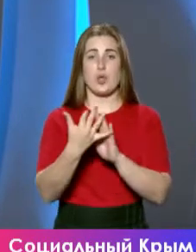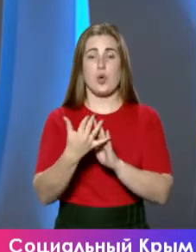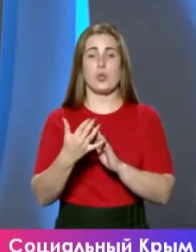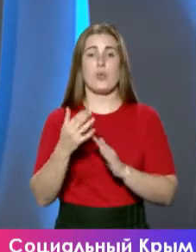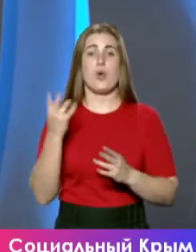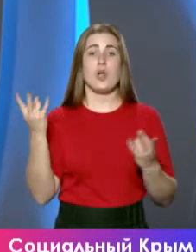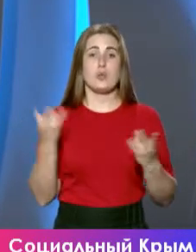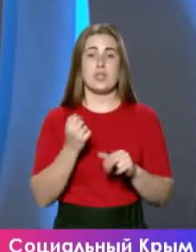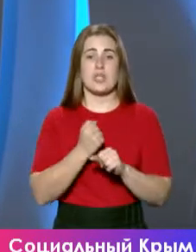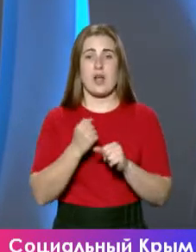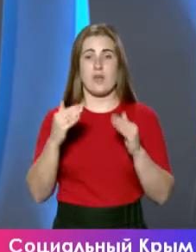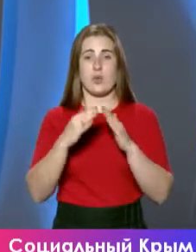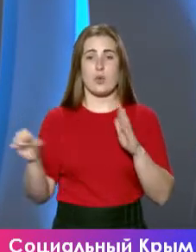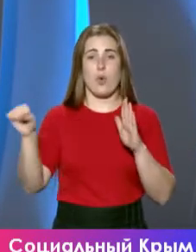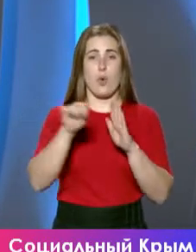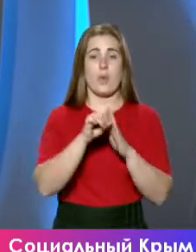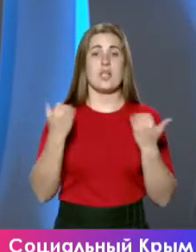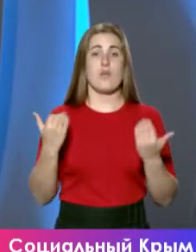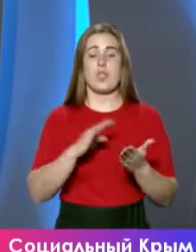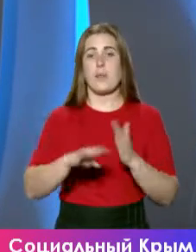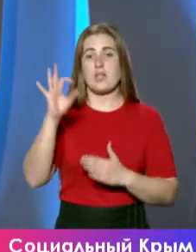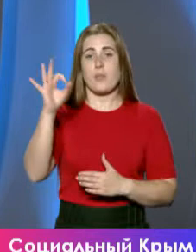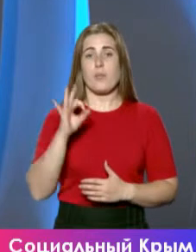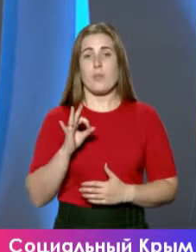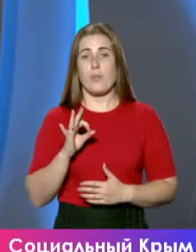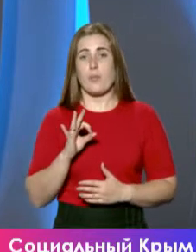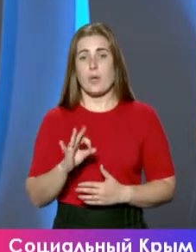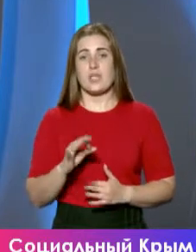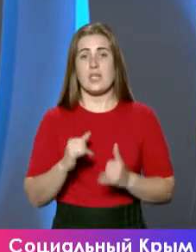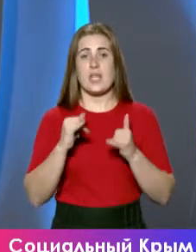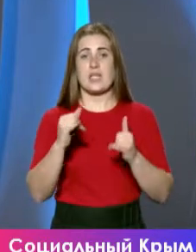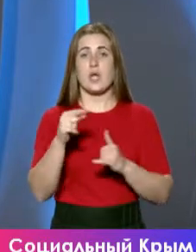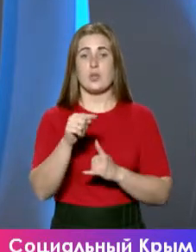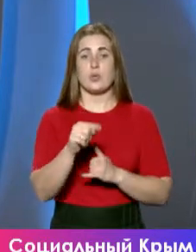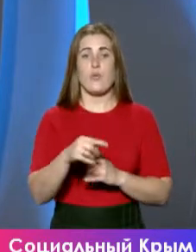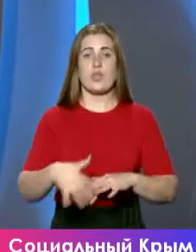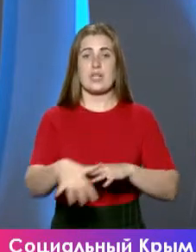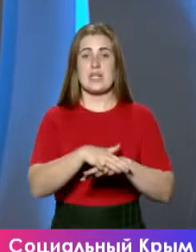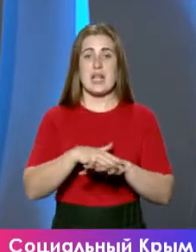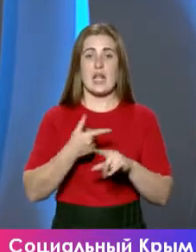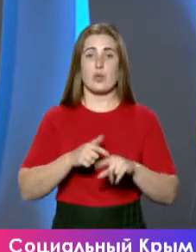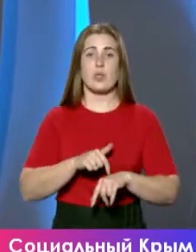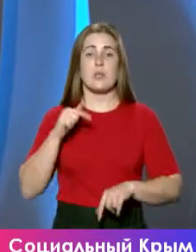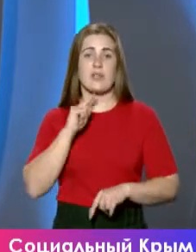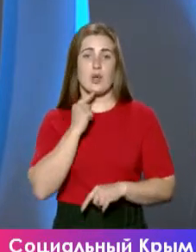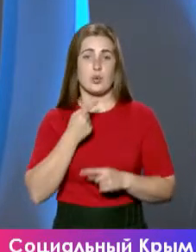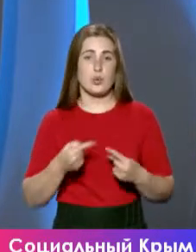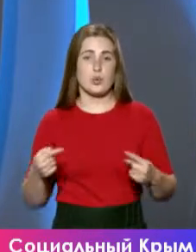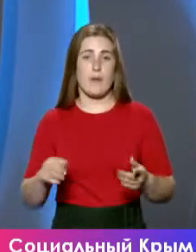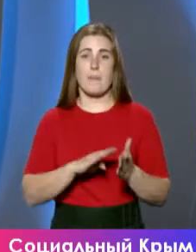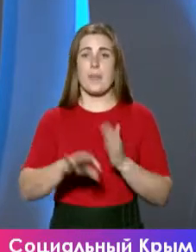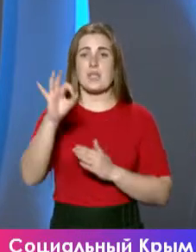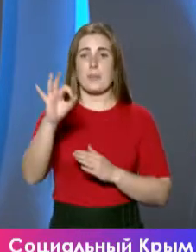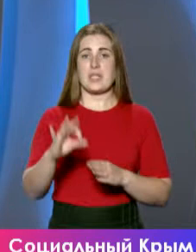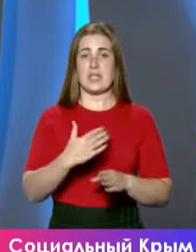завести в дом. И сегодня есть беспроцентные, скажем так, для того населения, которое испытывает трудности, беспроцентные